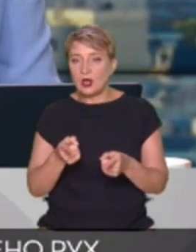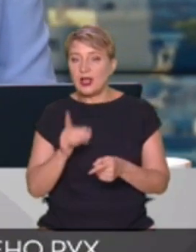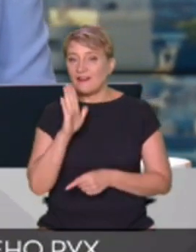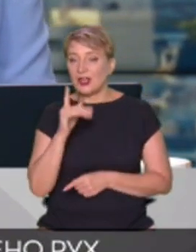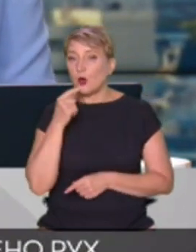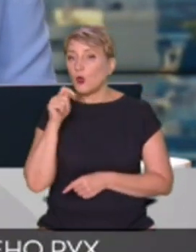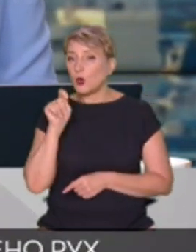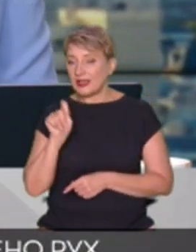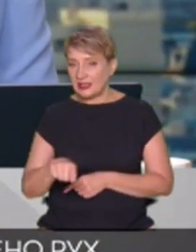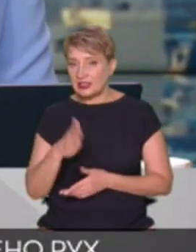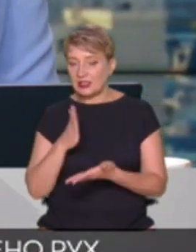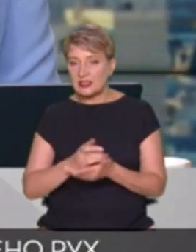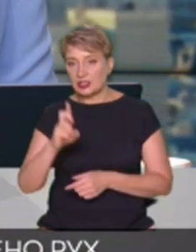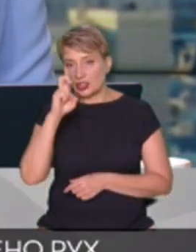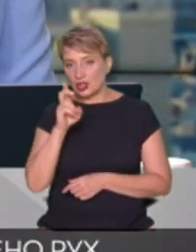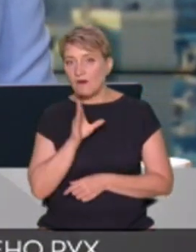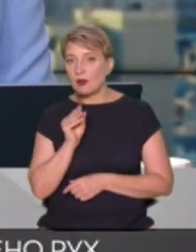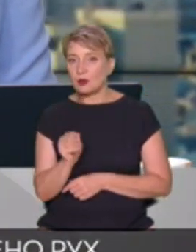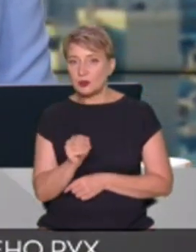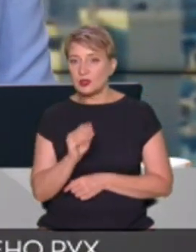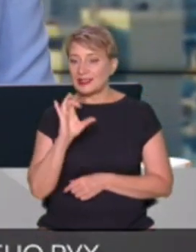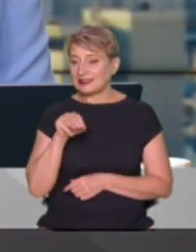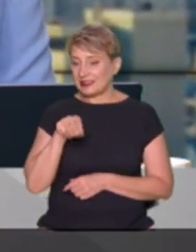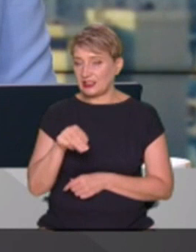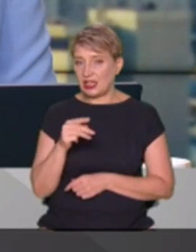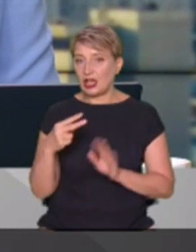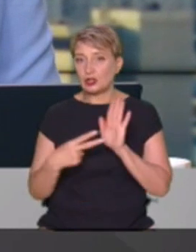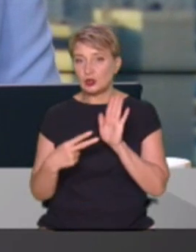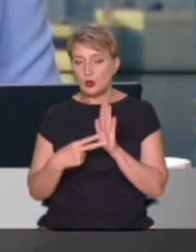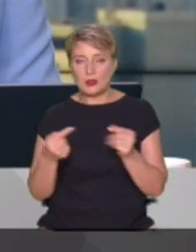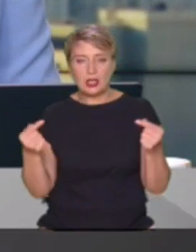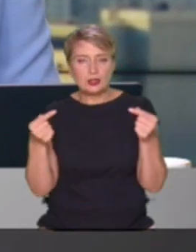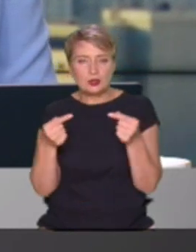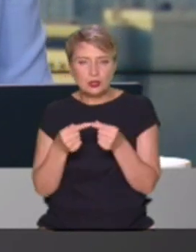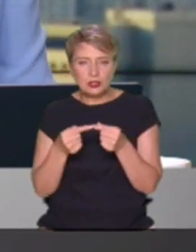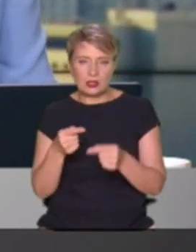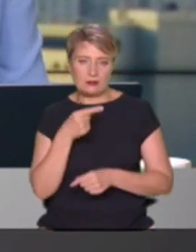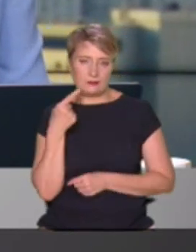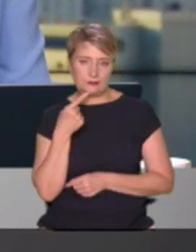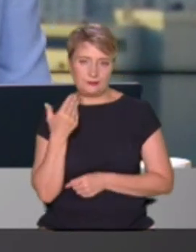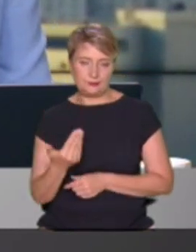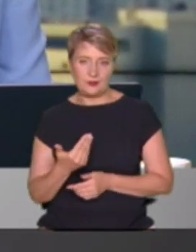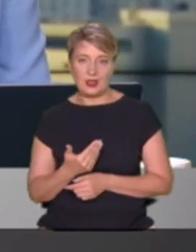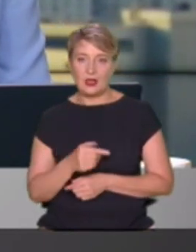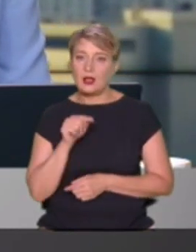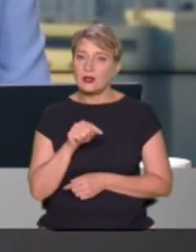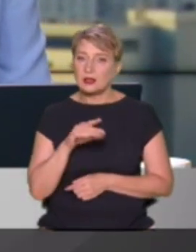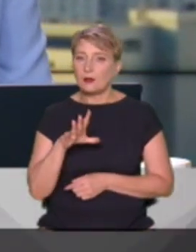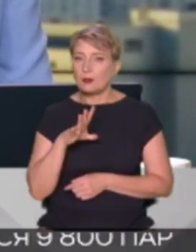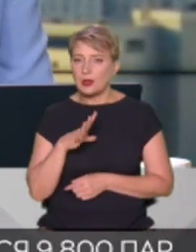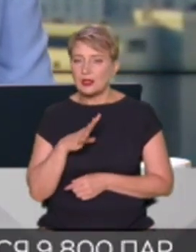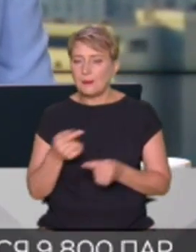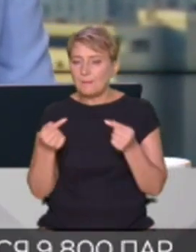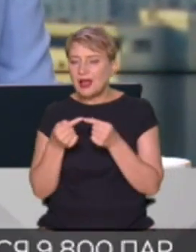українська, і стаття 7 закону про освіти це чітко визначає, хоча там був певний перехідний